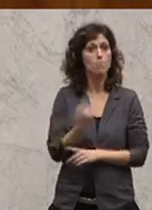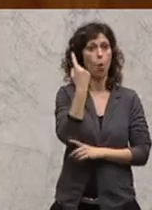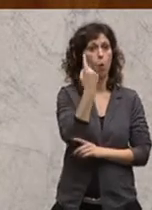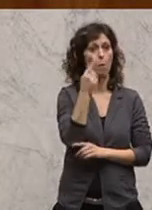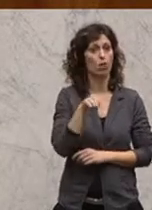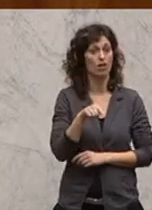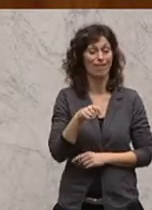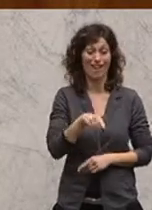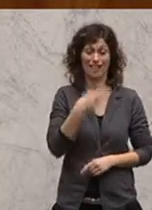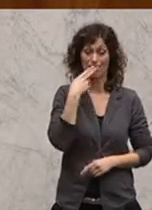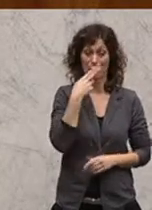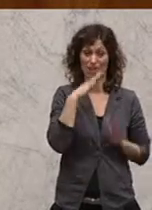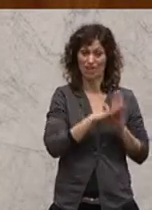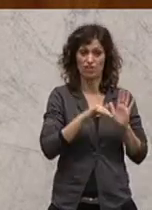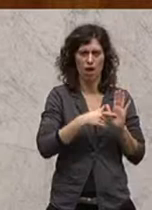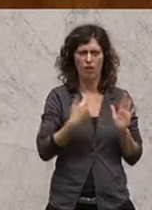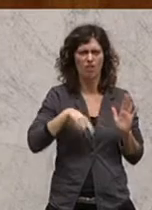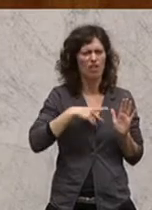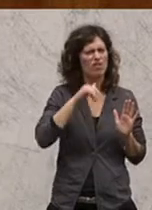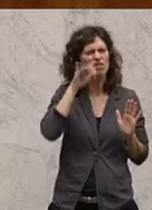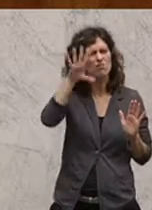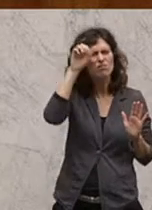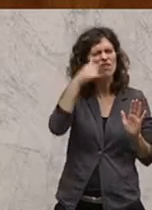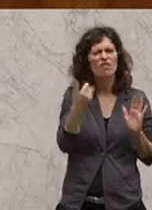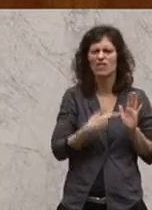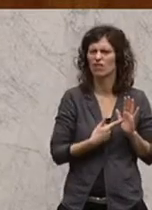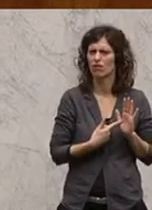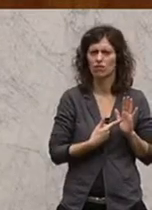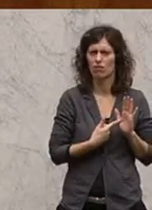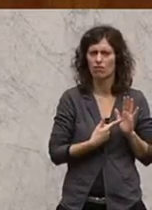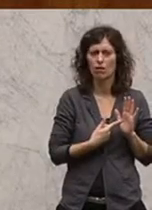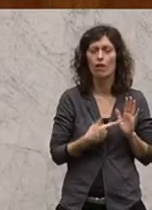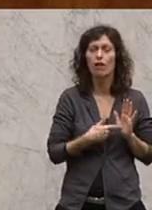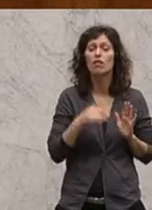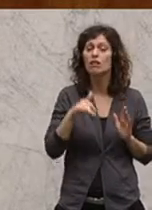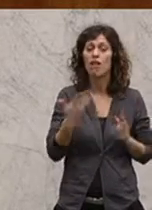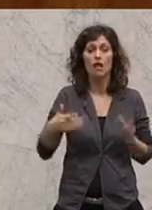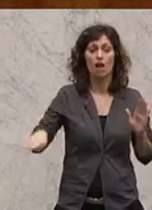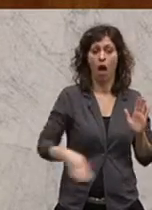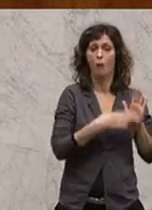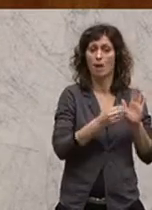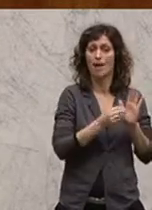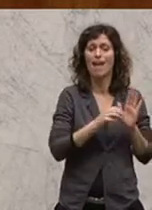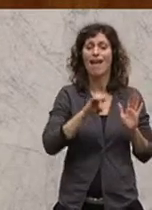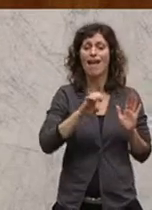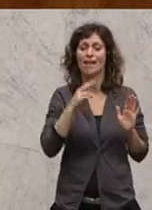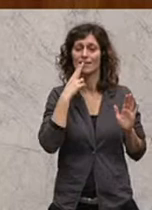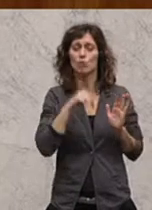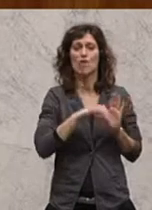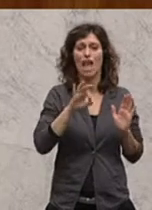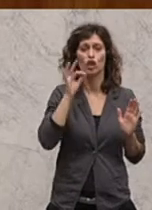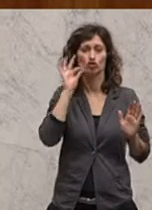Tabakgesetz, was für uns nicht nachvollziehbar ist, nämlich die Aufnahme von E-Zigaretten und E-Shishas in dieses